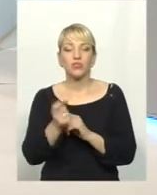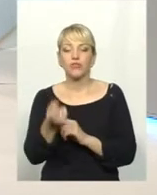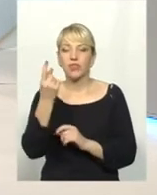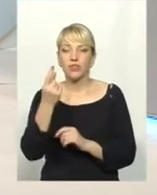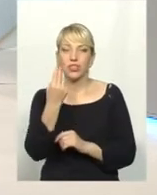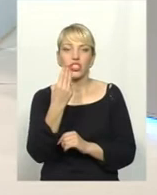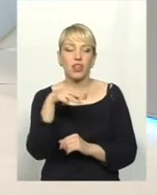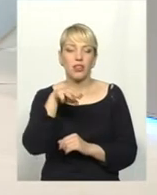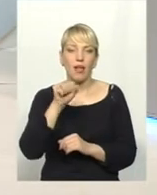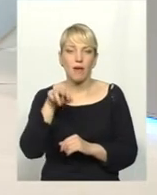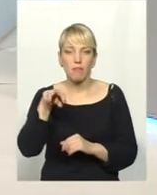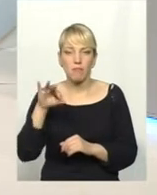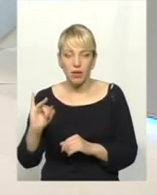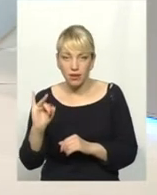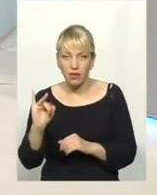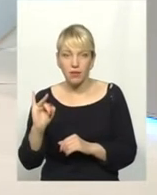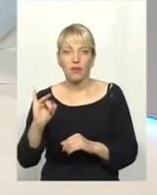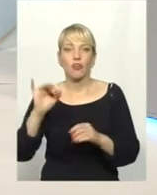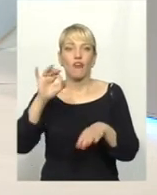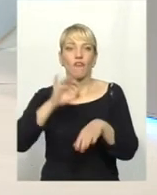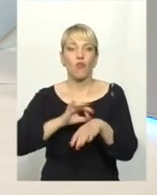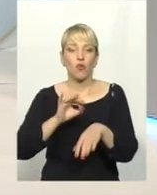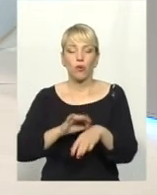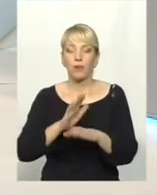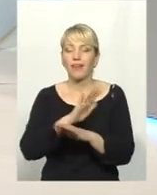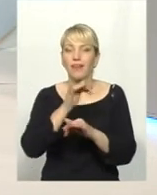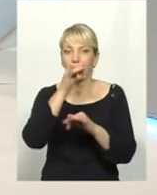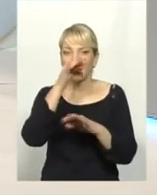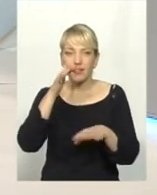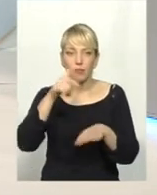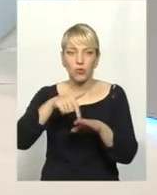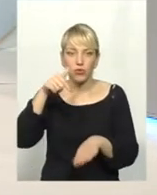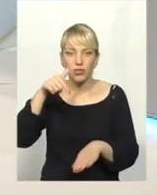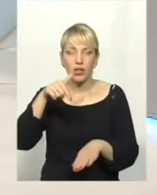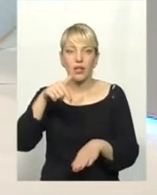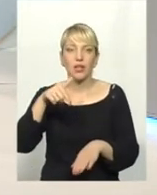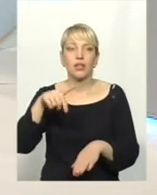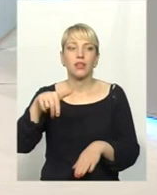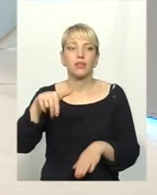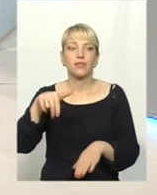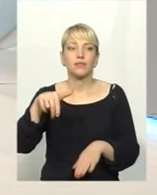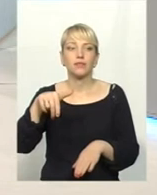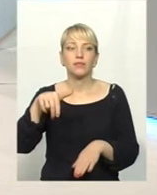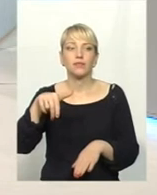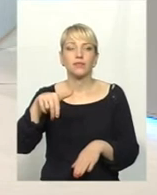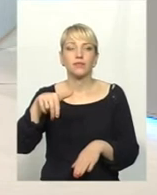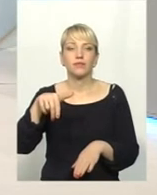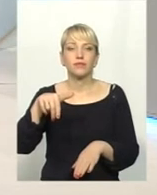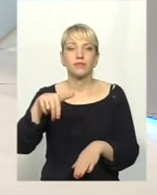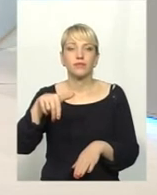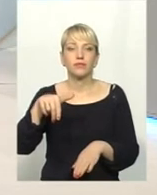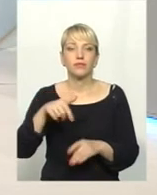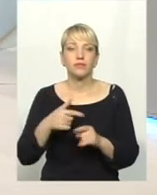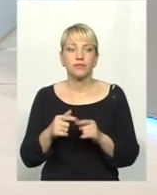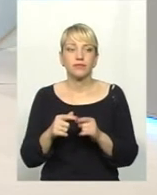окремо, які гонорії, які не чутливі, вони поки не знайшли чутливих, до яких антибіотики